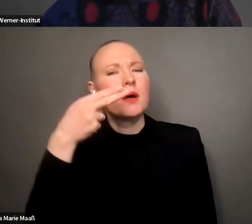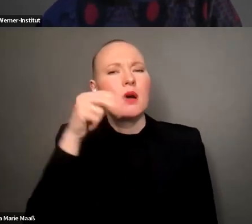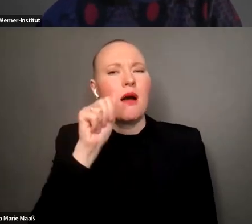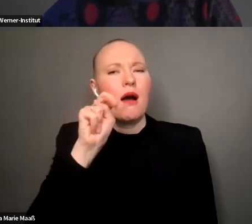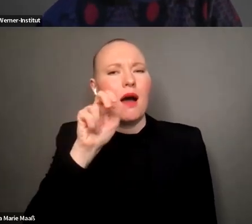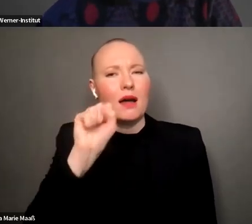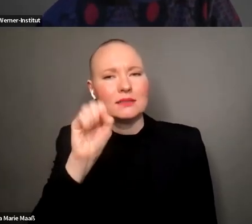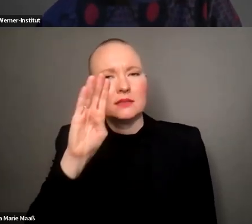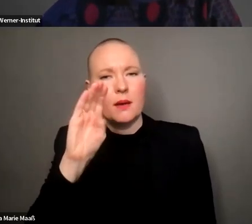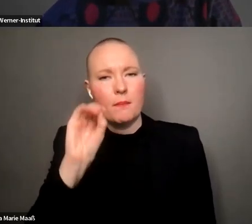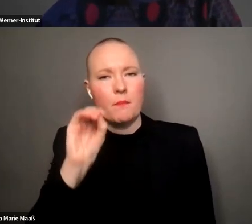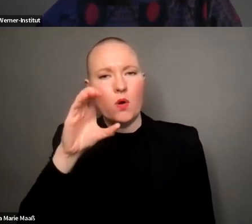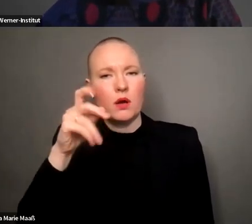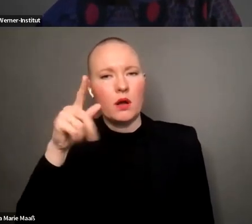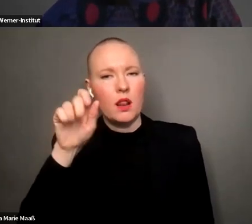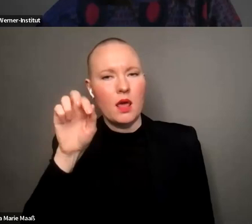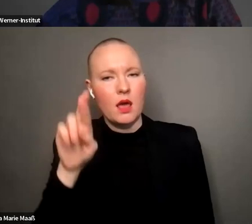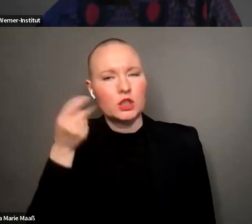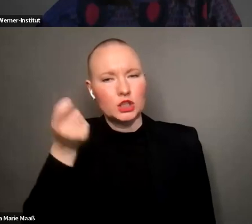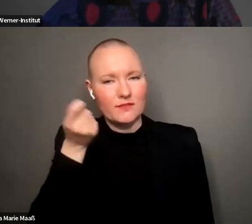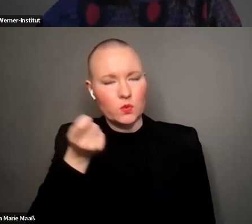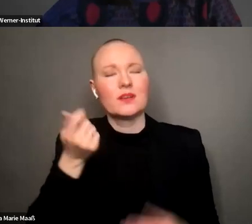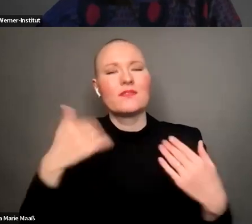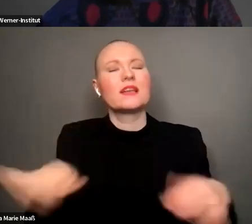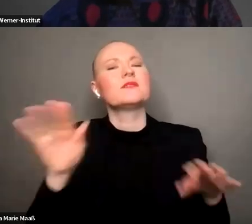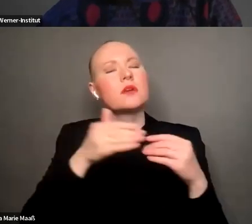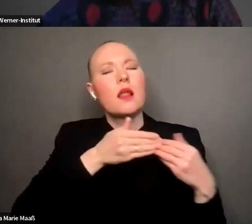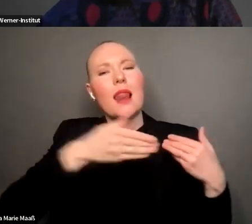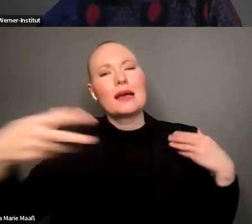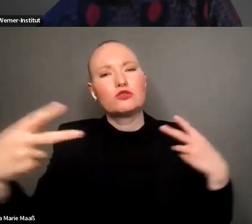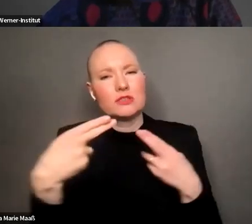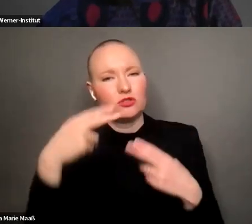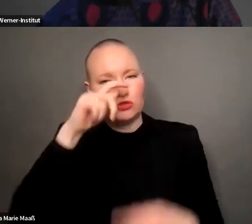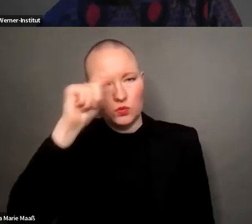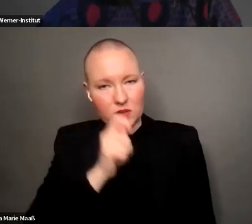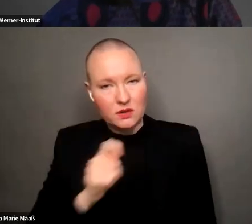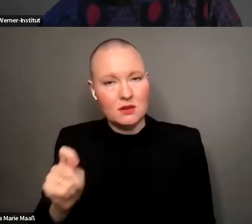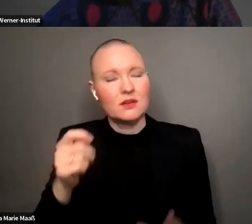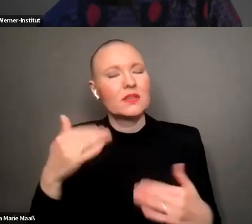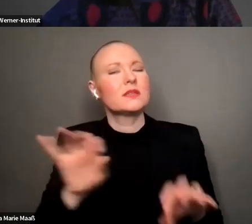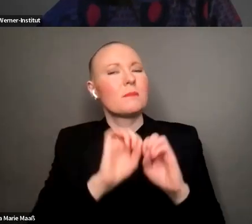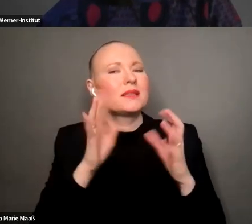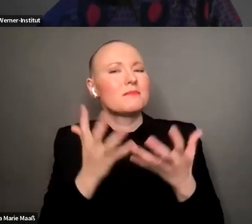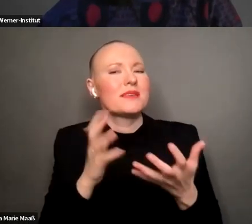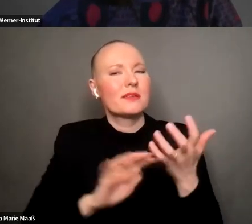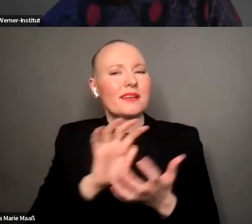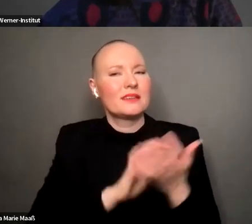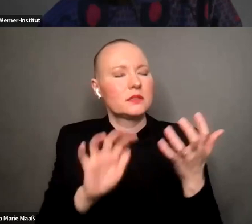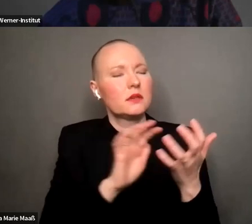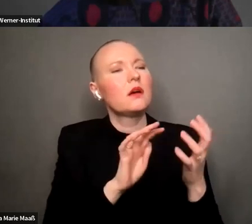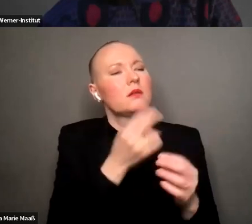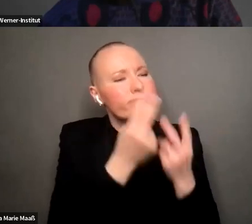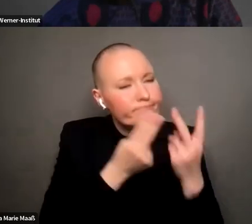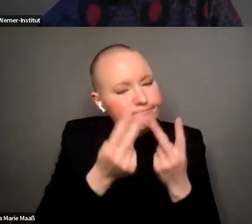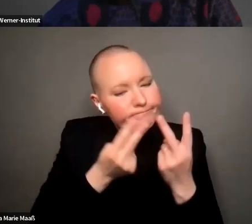längsschnittstudie über diese ganze pandemie krise gemacht ich glaube da wird auch so einiges deutlich dazu weil da noch mal dieser ganze